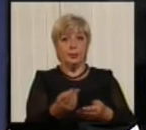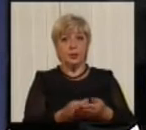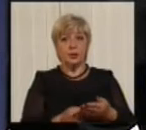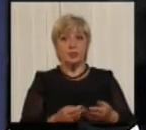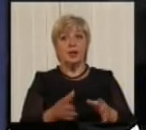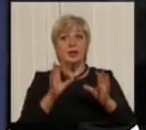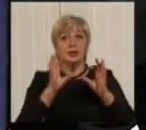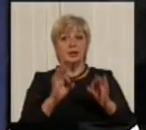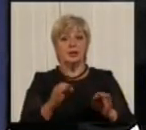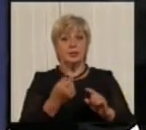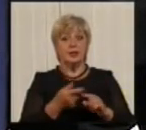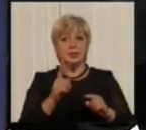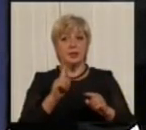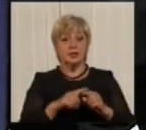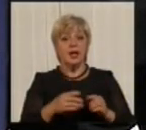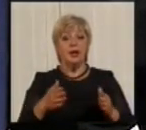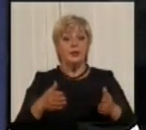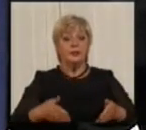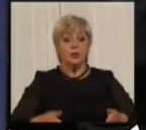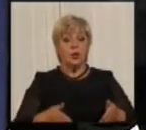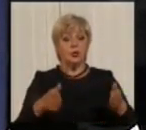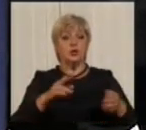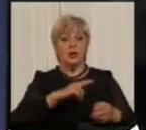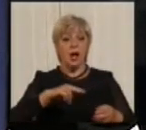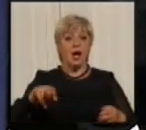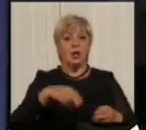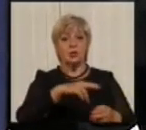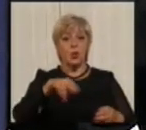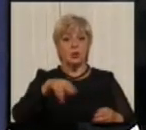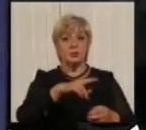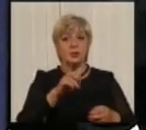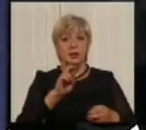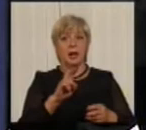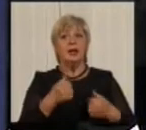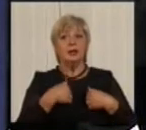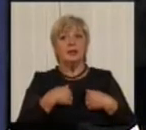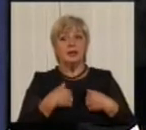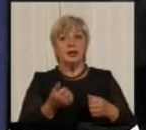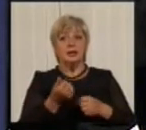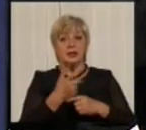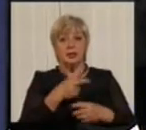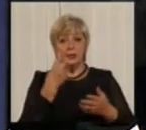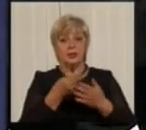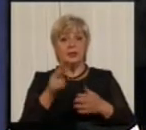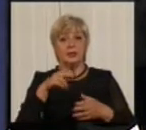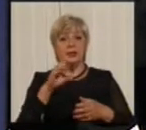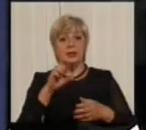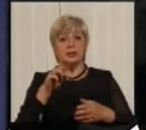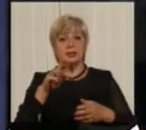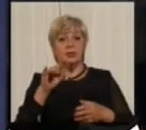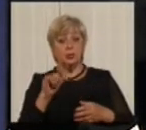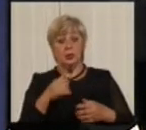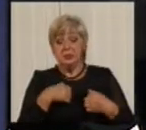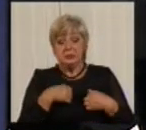Насправді ця дорожня розмітка, я, скільки передивився ДСТУ, то не побачив її.